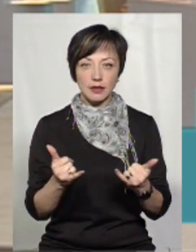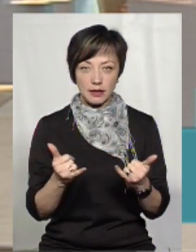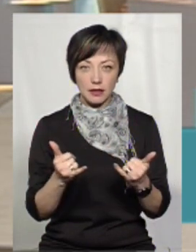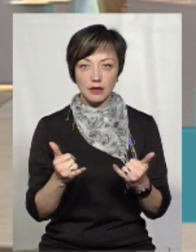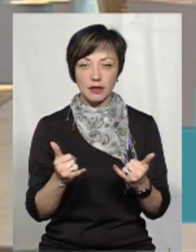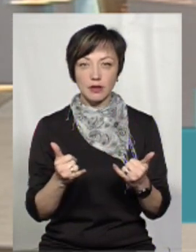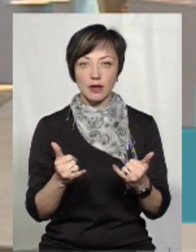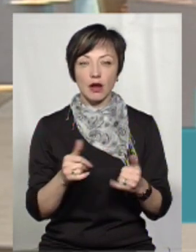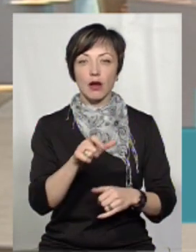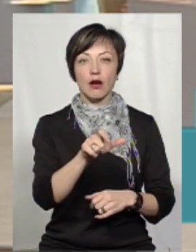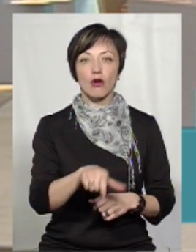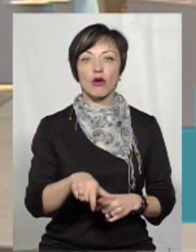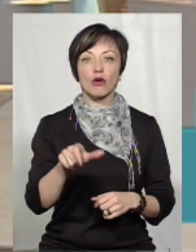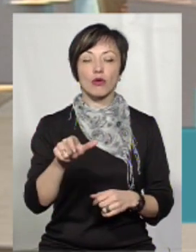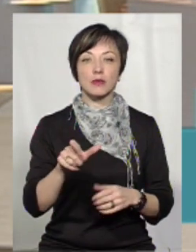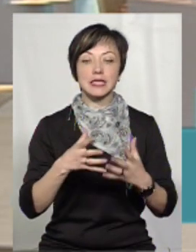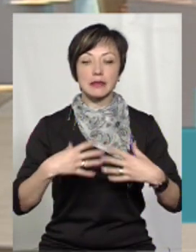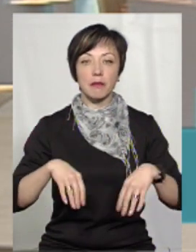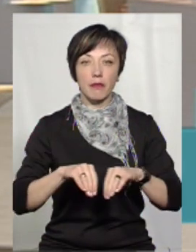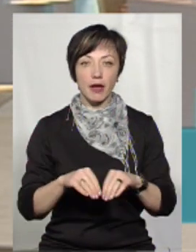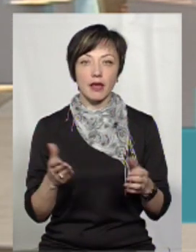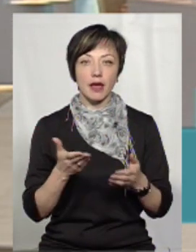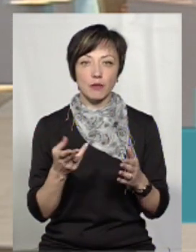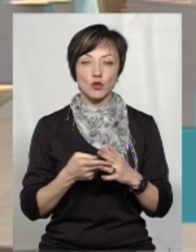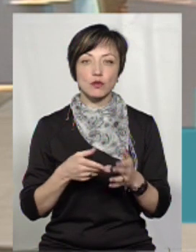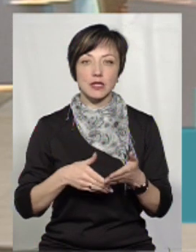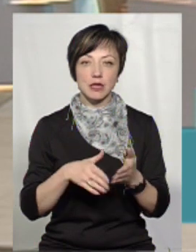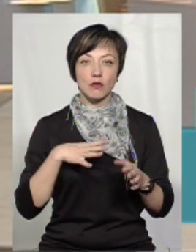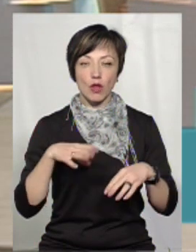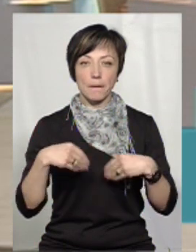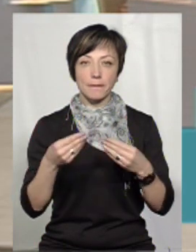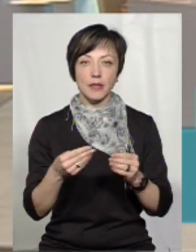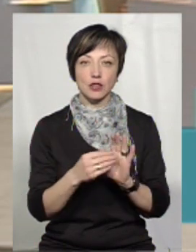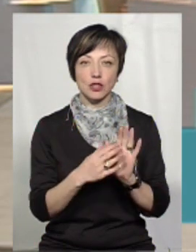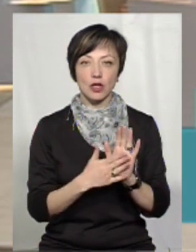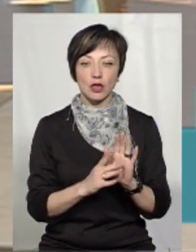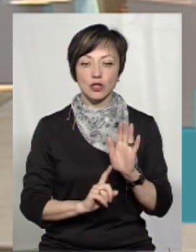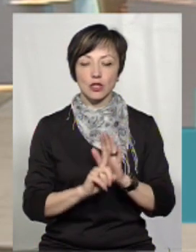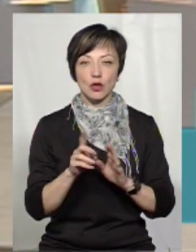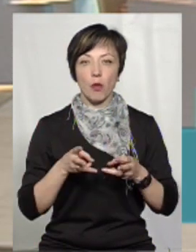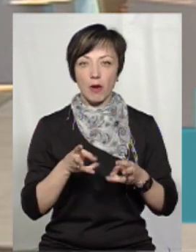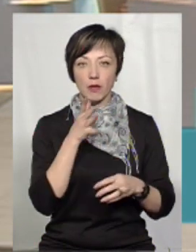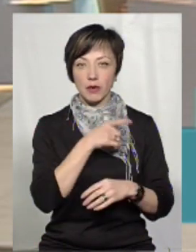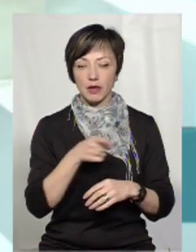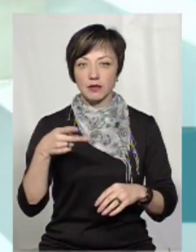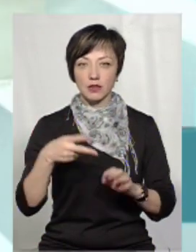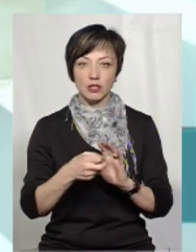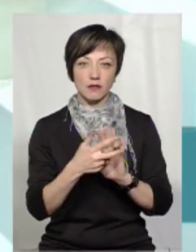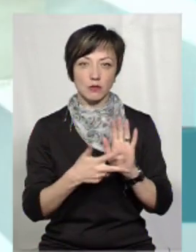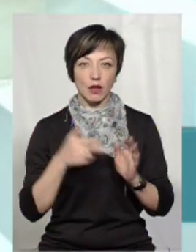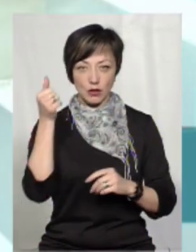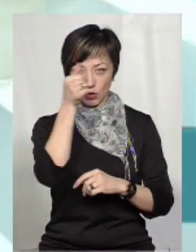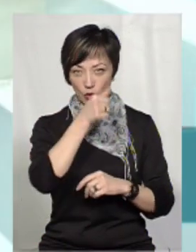сімей, яким субсидія була призначена з опалювального періоду 2018